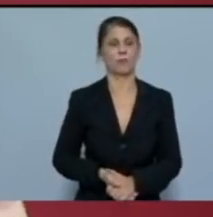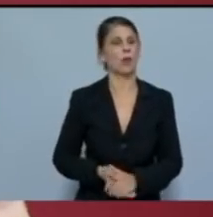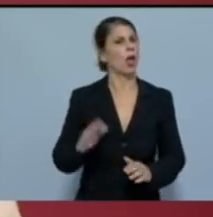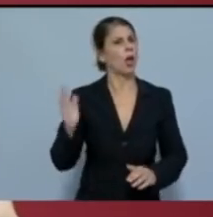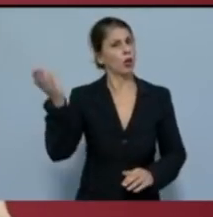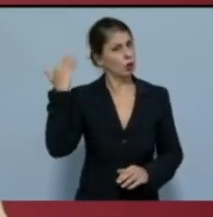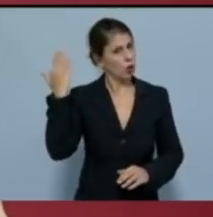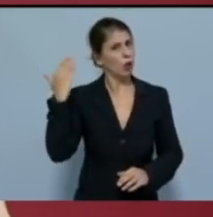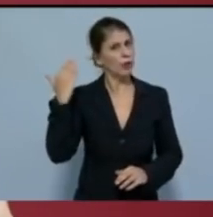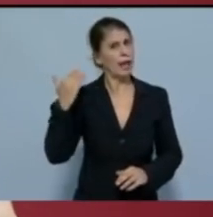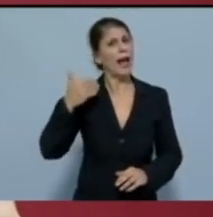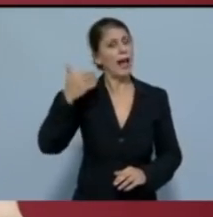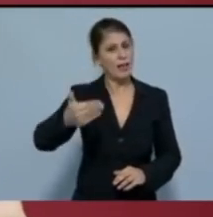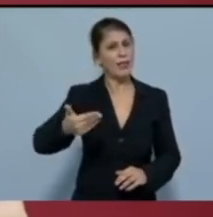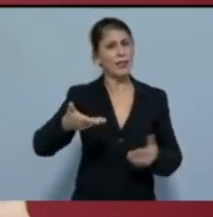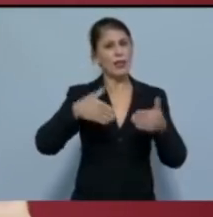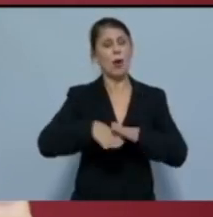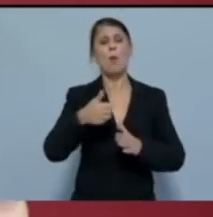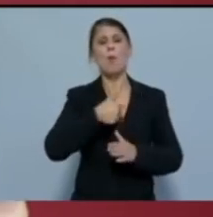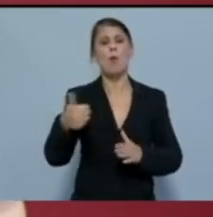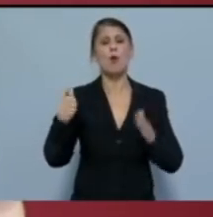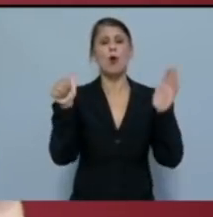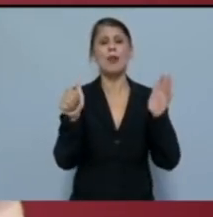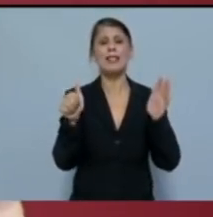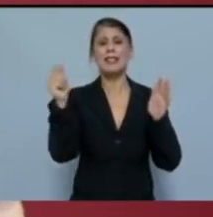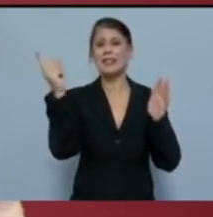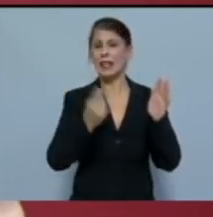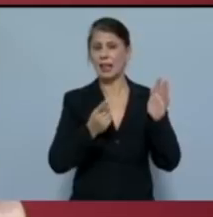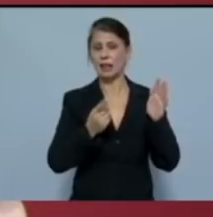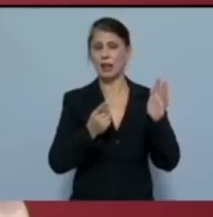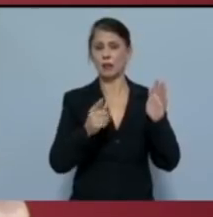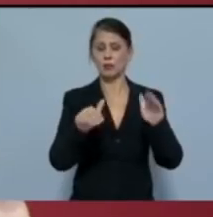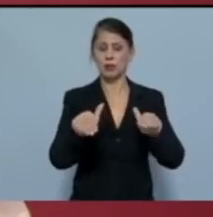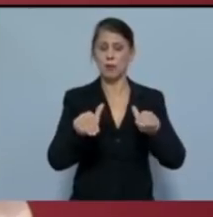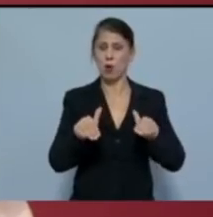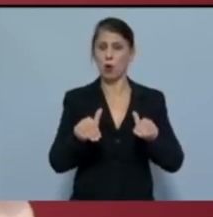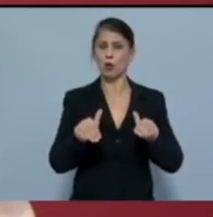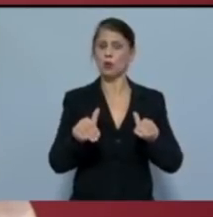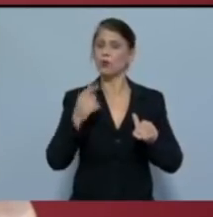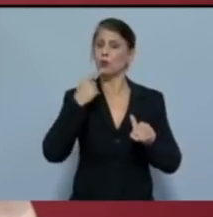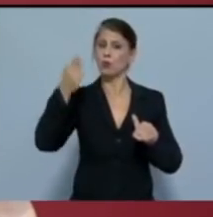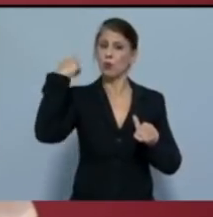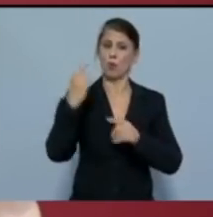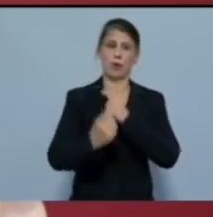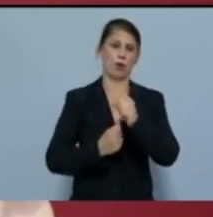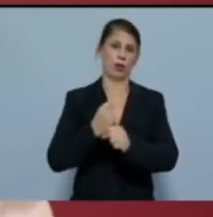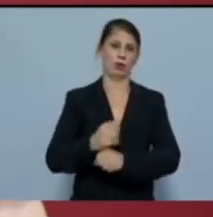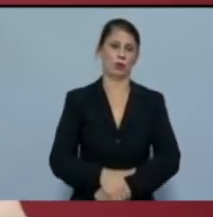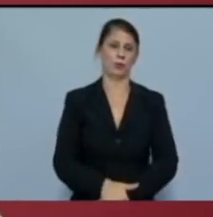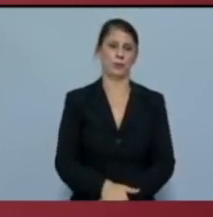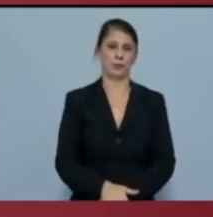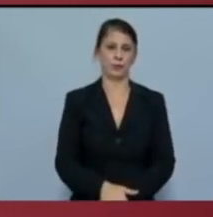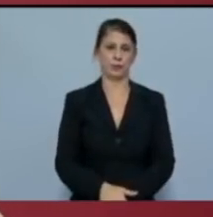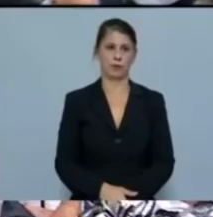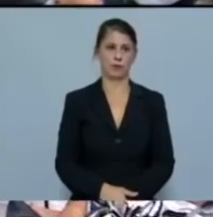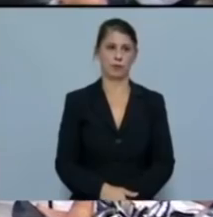τότε θα έχει καλυφθεί μόλις το 60% της υποχώρησης του προηγούμενου έτους. Αλλά